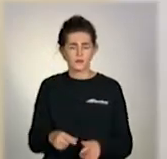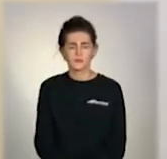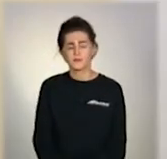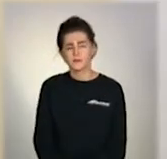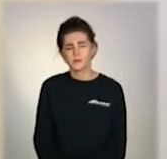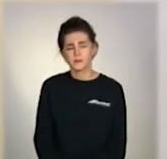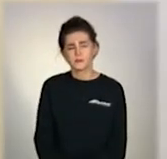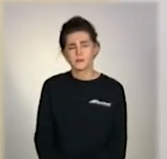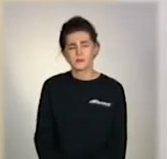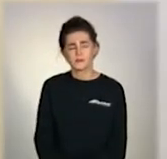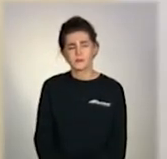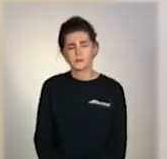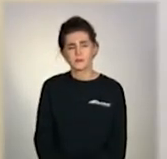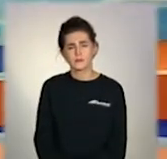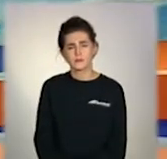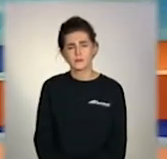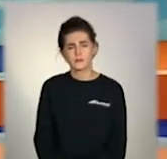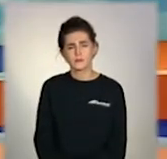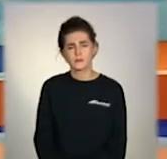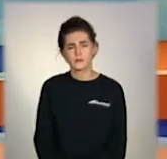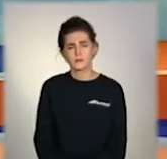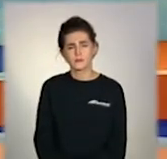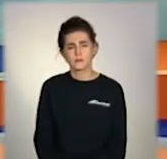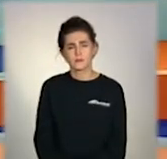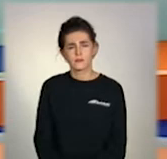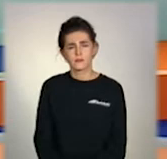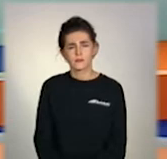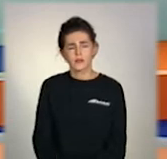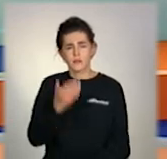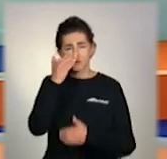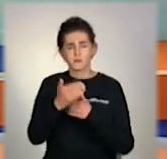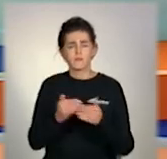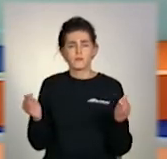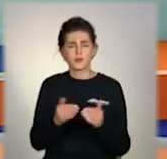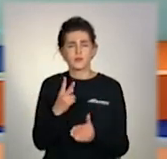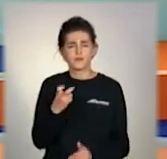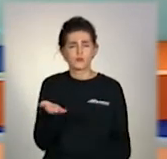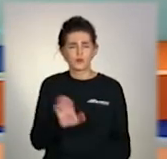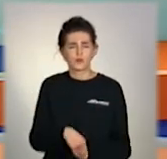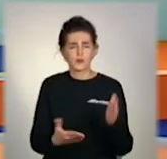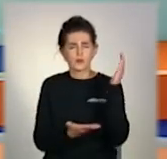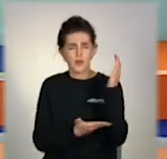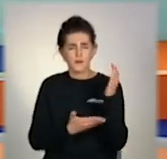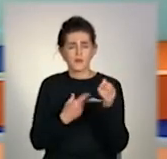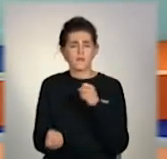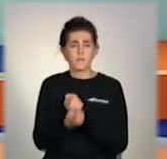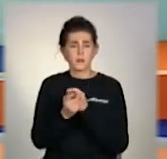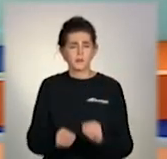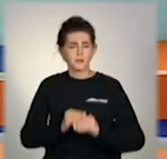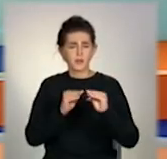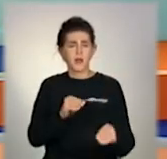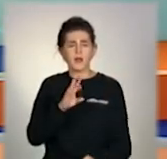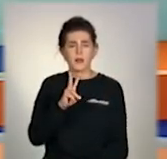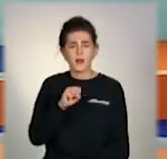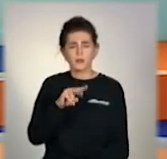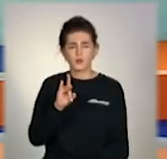Карабецький, телеканал «Донбас». Більше 200 молодих дерев з'явилися у Кальмівському районі Маріуполя.